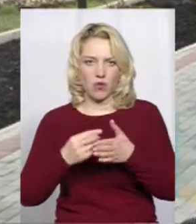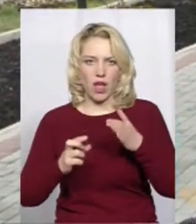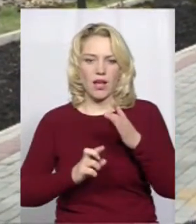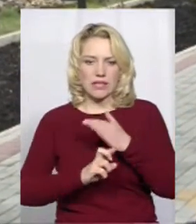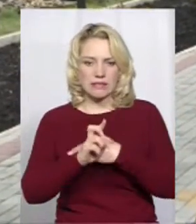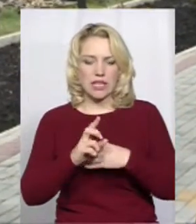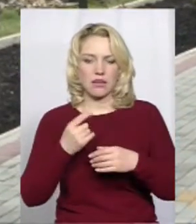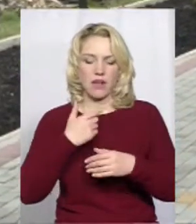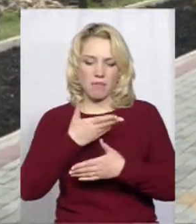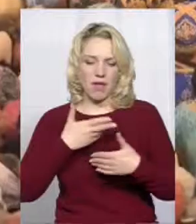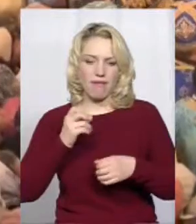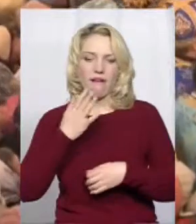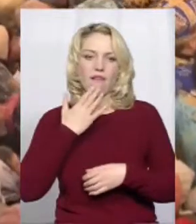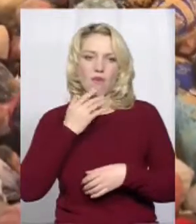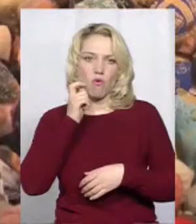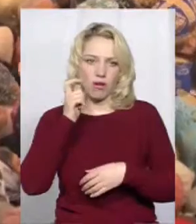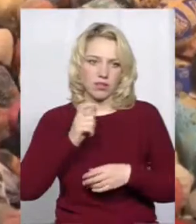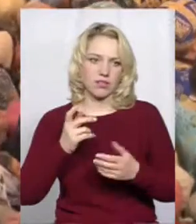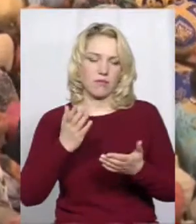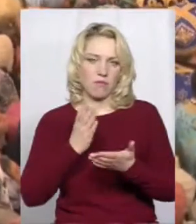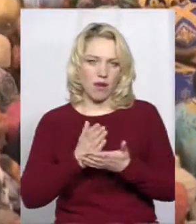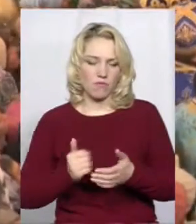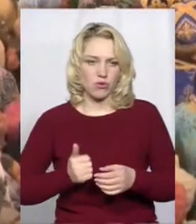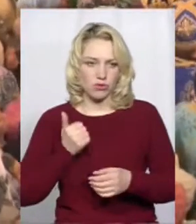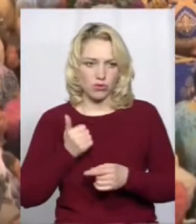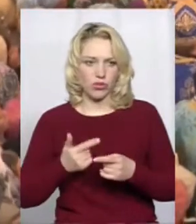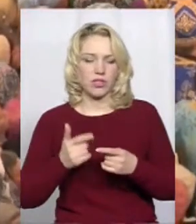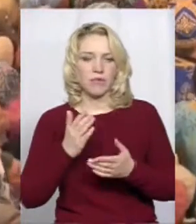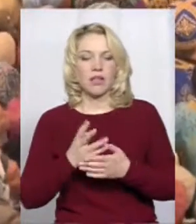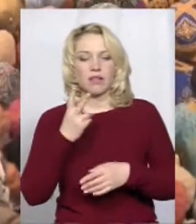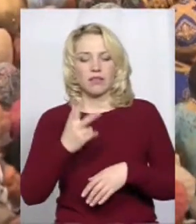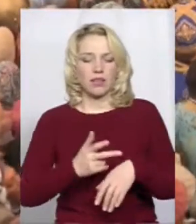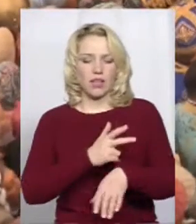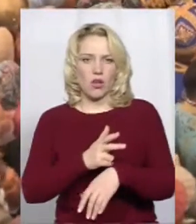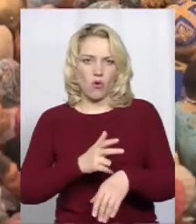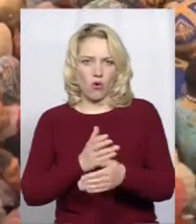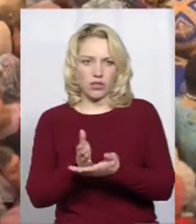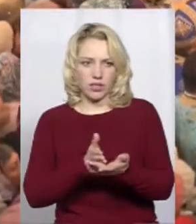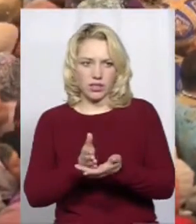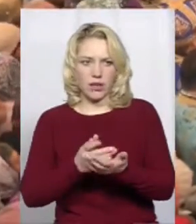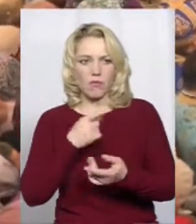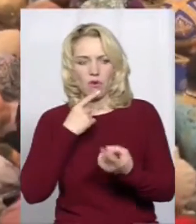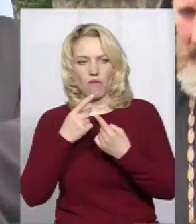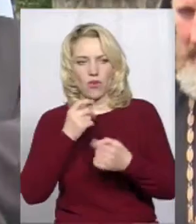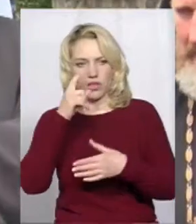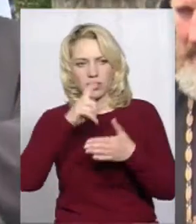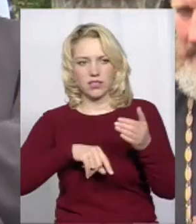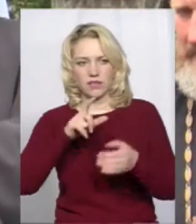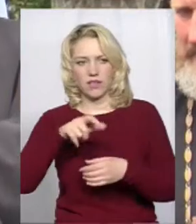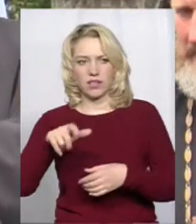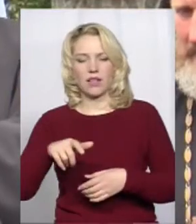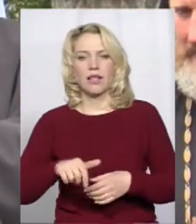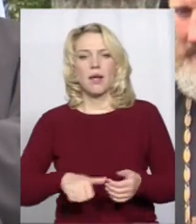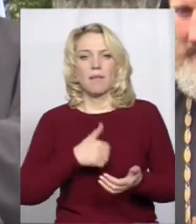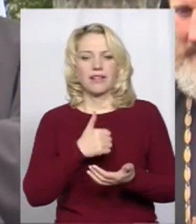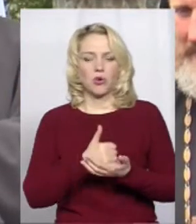гідні і достойні мати свою церкву. Майже після тригодинного богослужіння предстоятель Православної Церкви України поспілкувався із звірянами. Митрополит